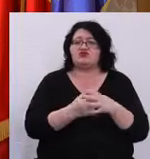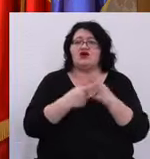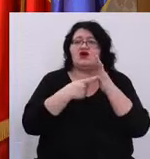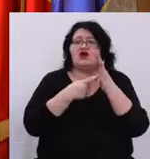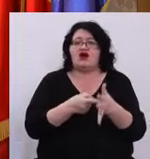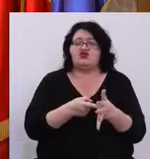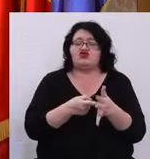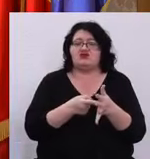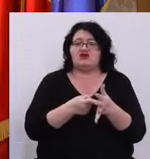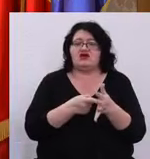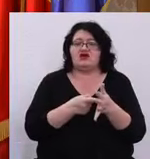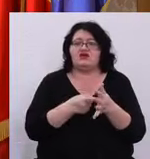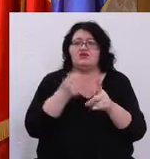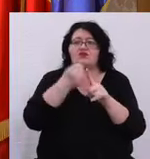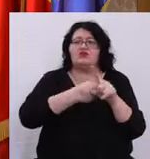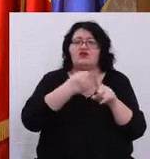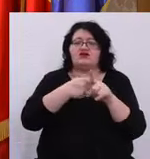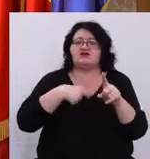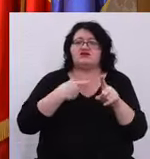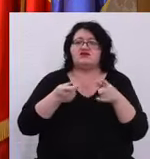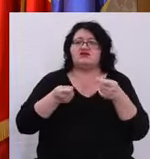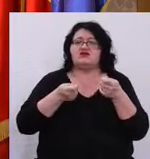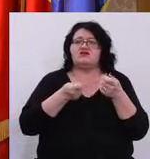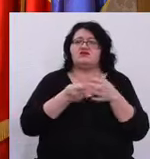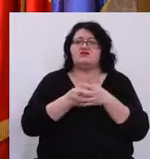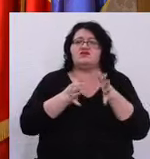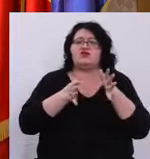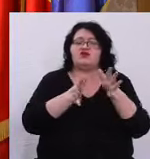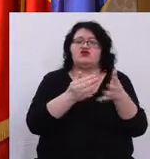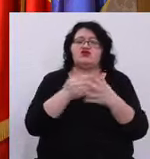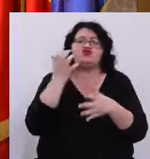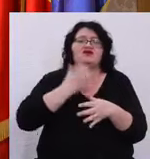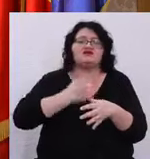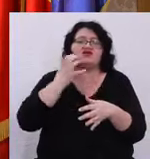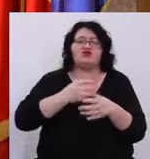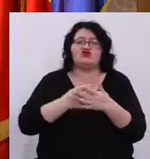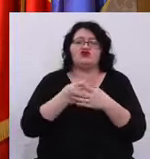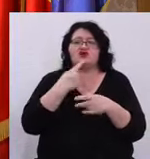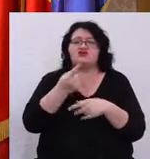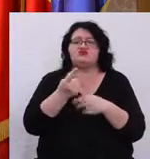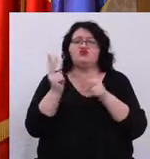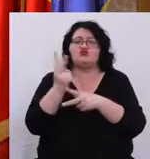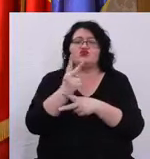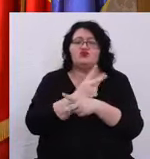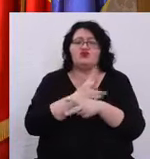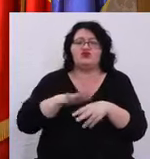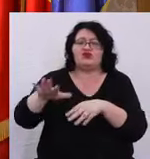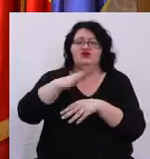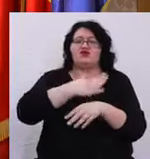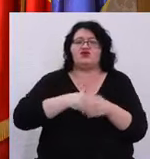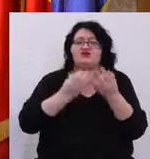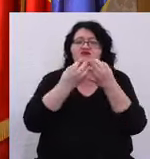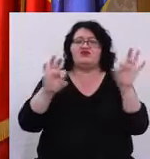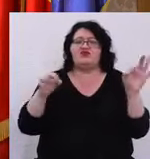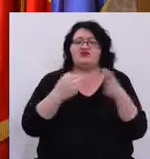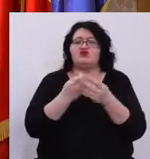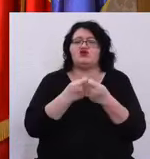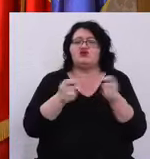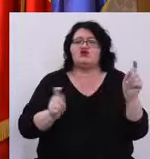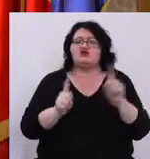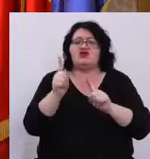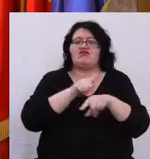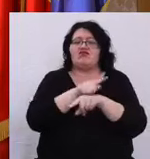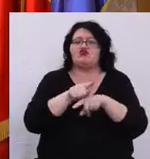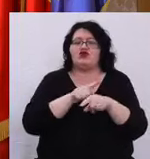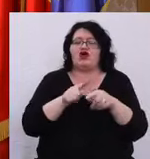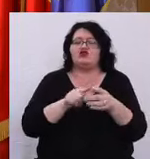aceste proteste sunt împinși de la spate De niște extremiști care declară public Că doresc libertate pentru toți Dar în